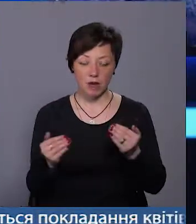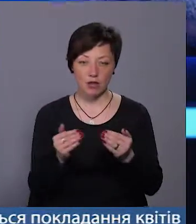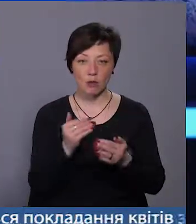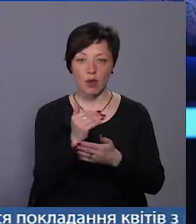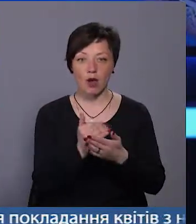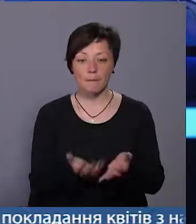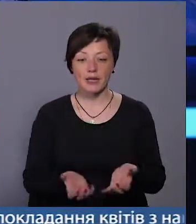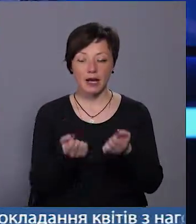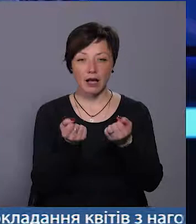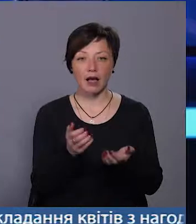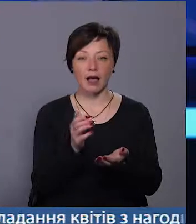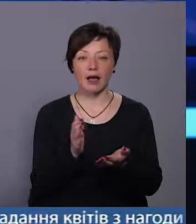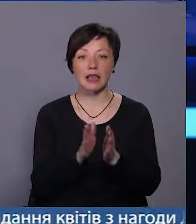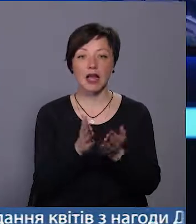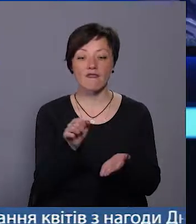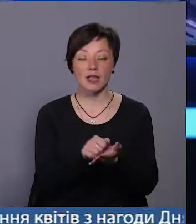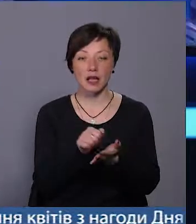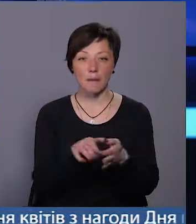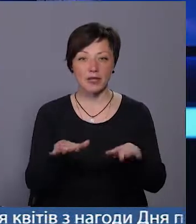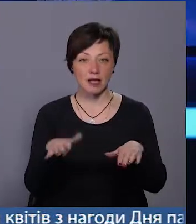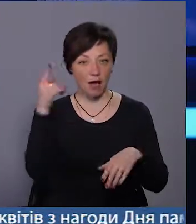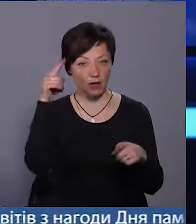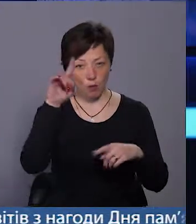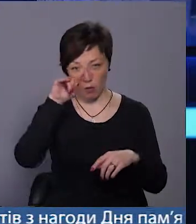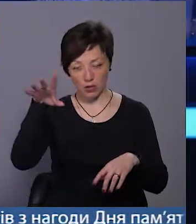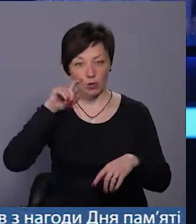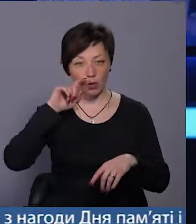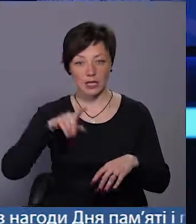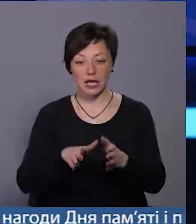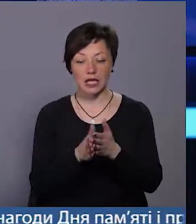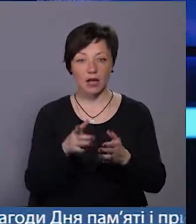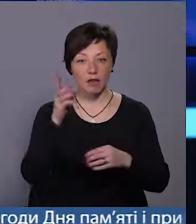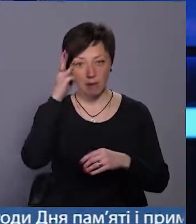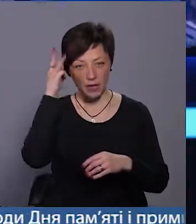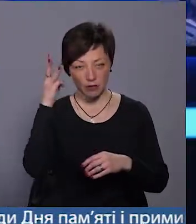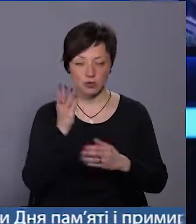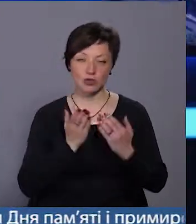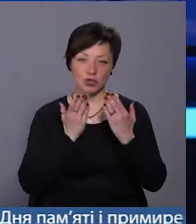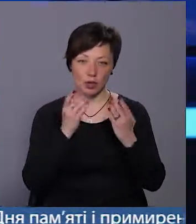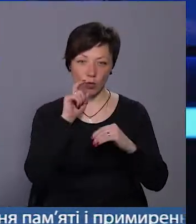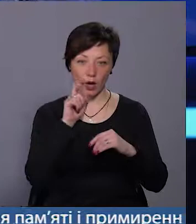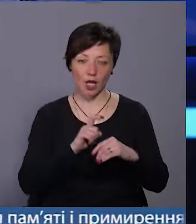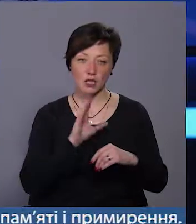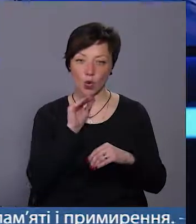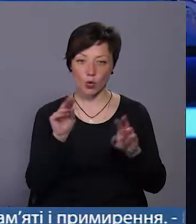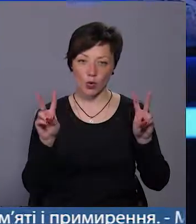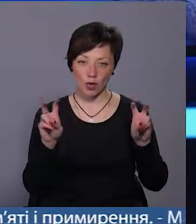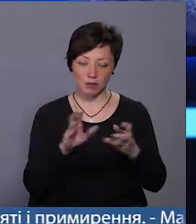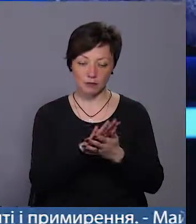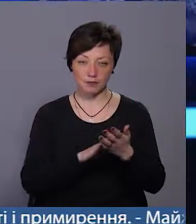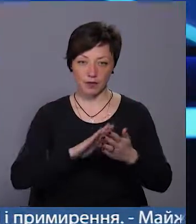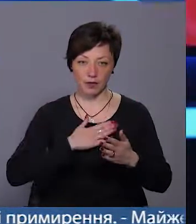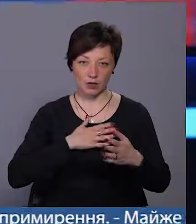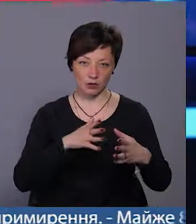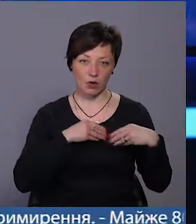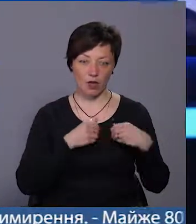книговидання місцевих авторів та популяризації української книги у Хмельницькому «Читай українською». Тему продовжує